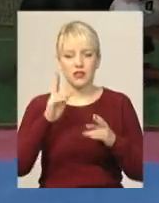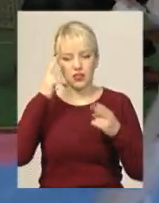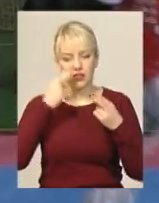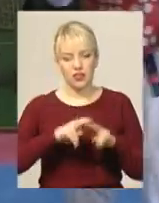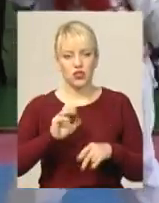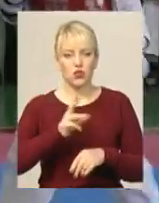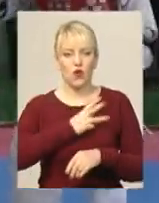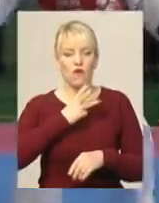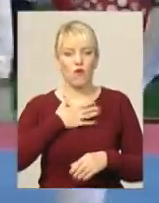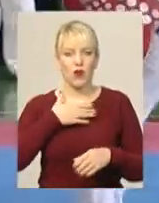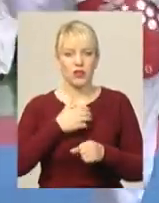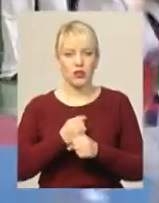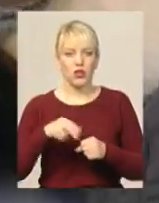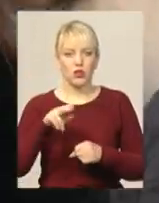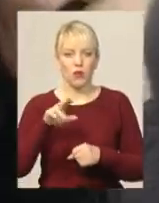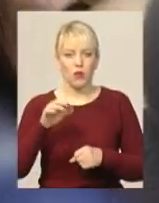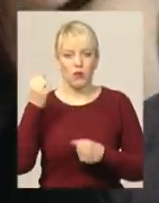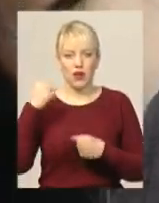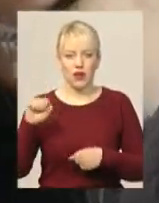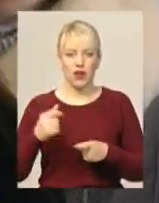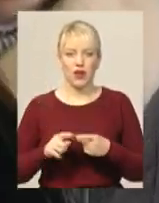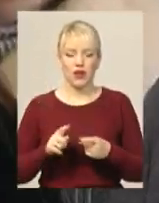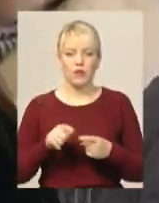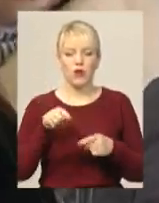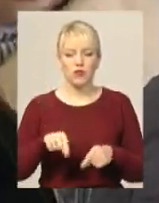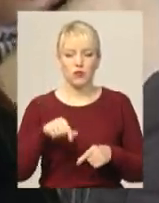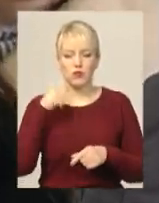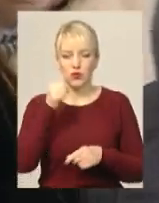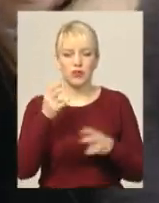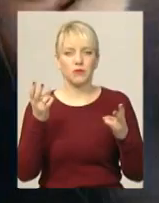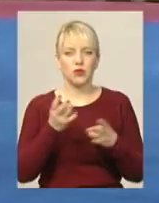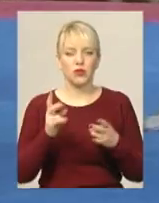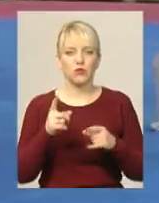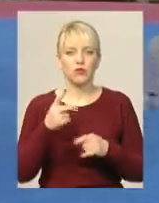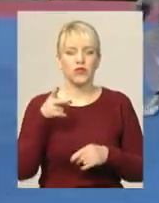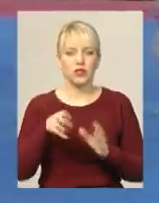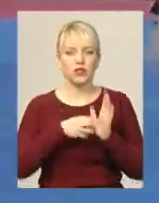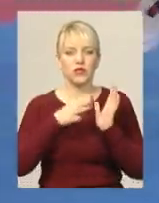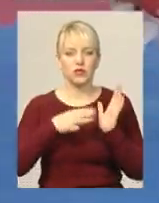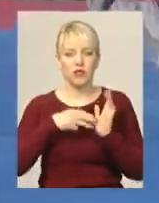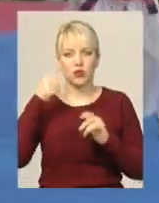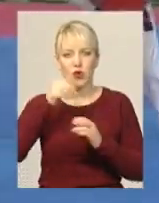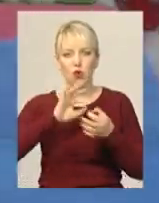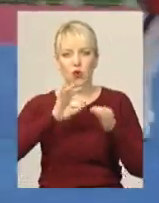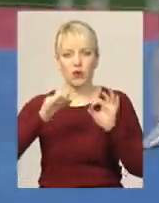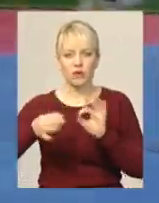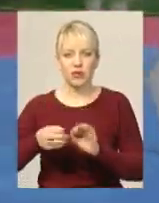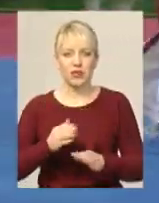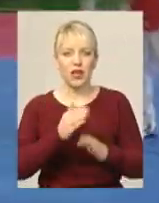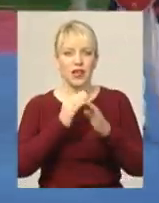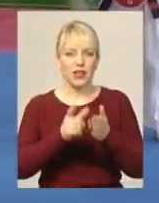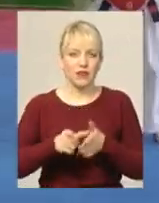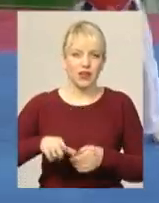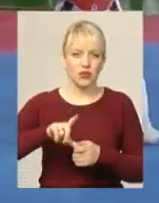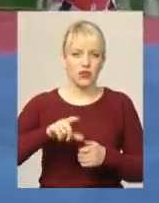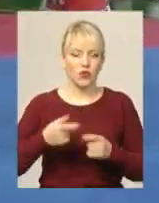до перемоги А вона українським хеккондистам, кадетам та юніорам цього року знадобиться Адже в 2018-му олімпійське хеккондо включили до